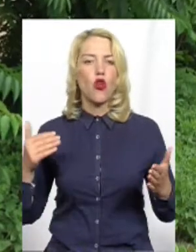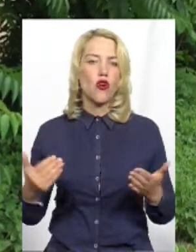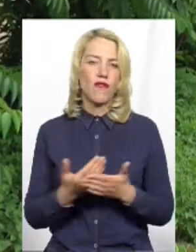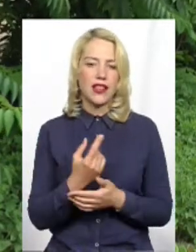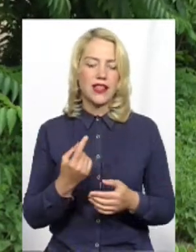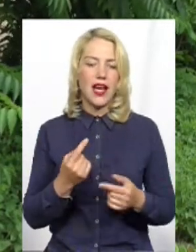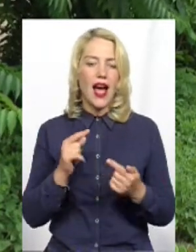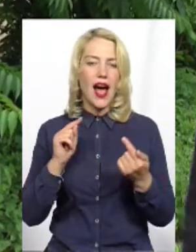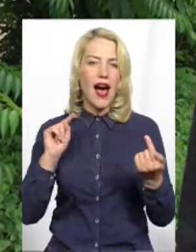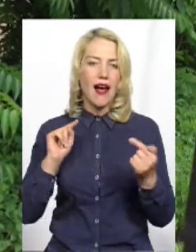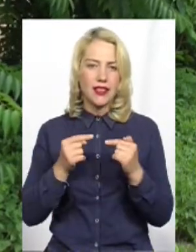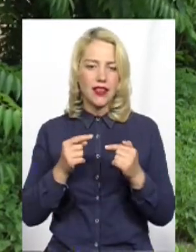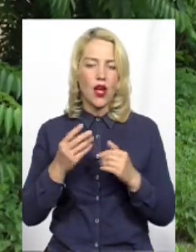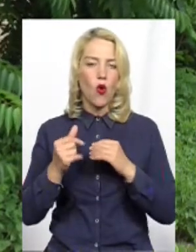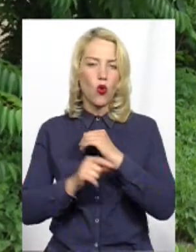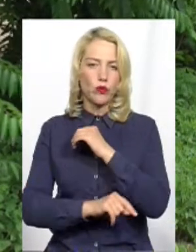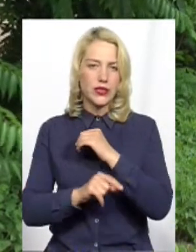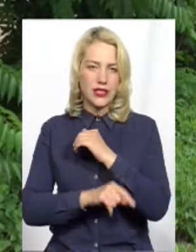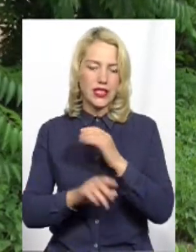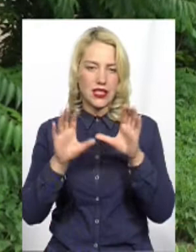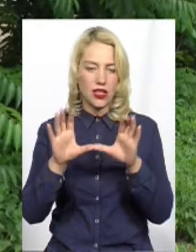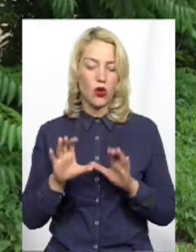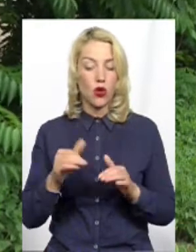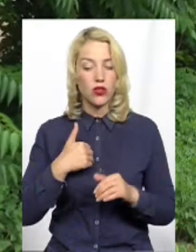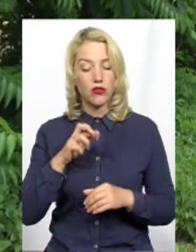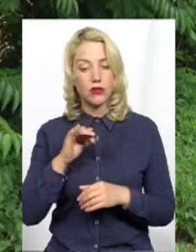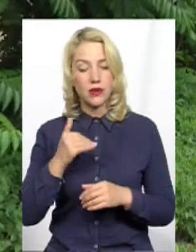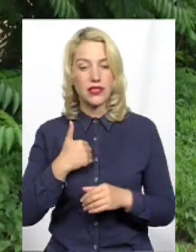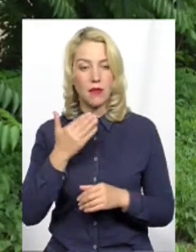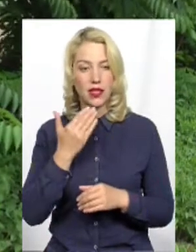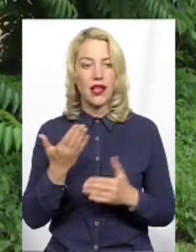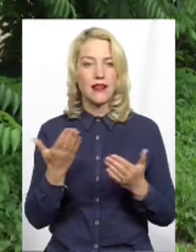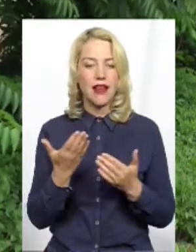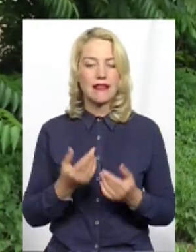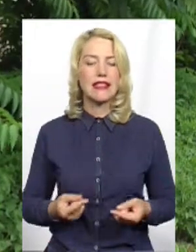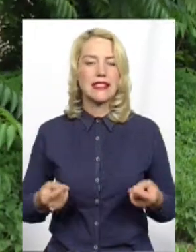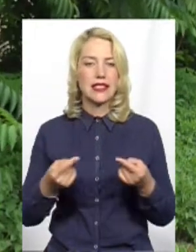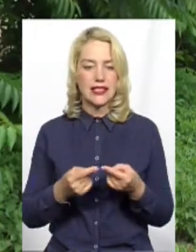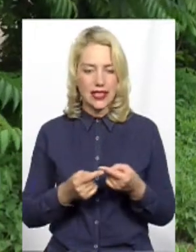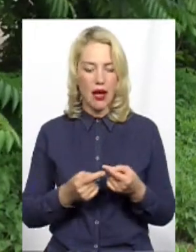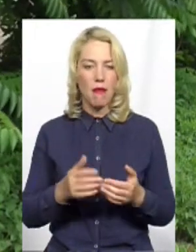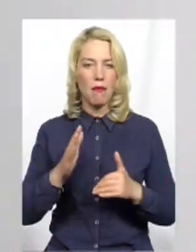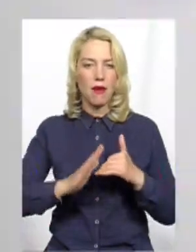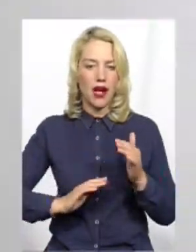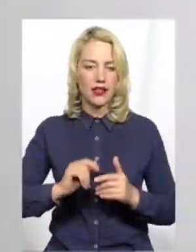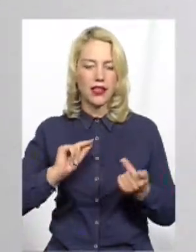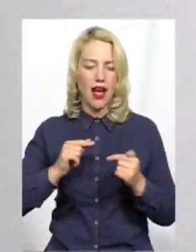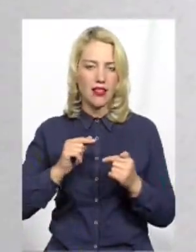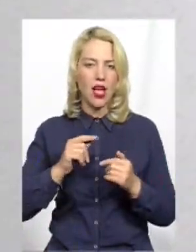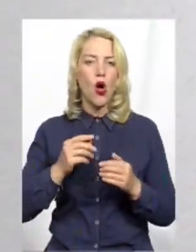Хотілося б запитати, які саме нові практики антикорупційні будуть вам запропоновані.